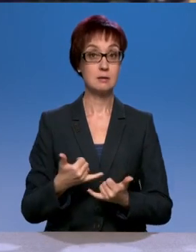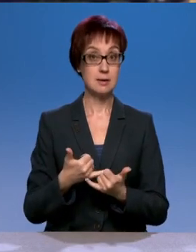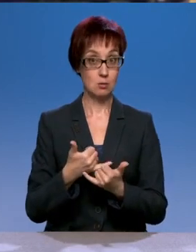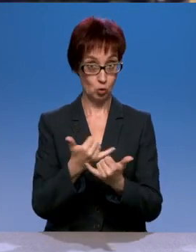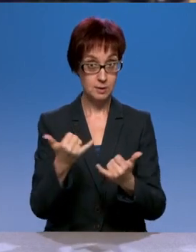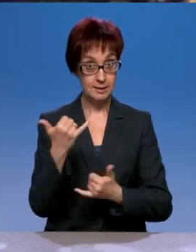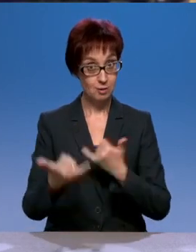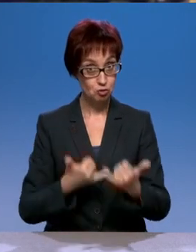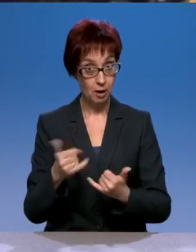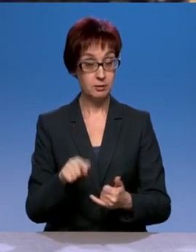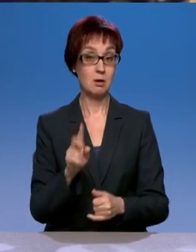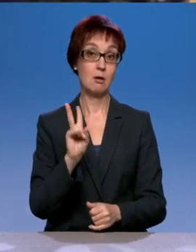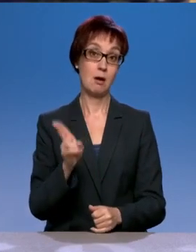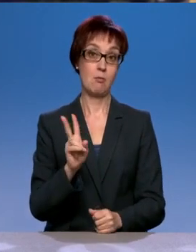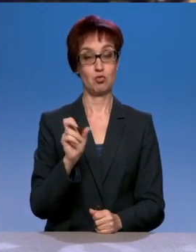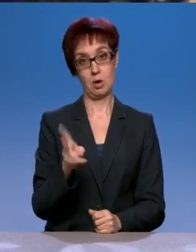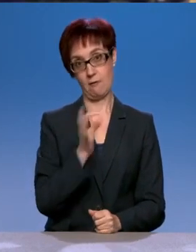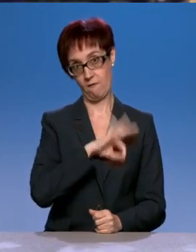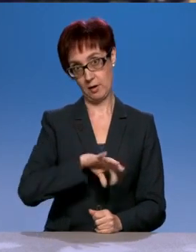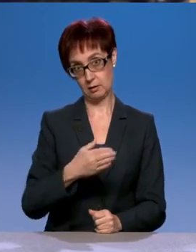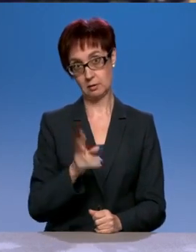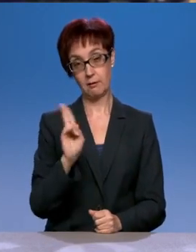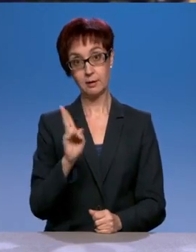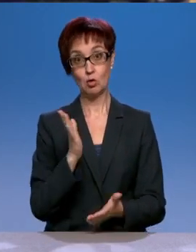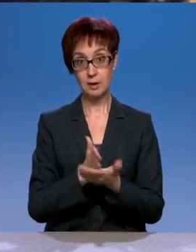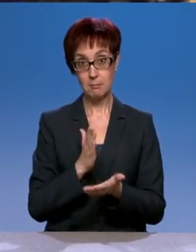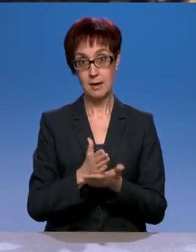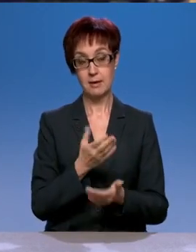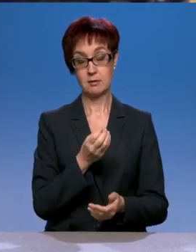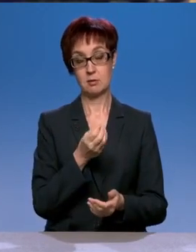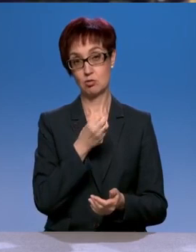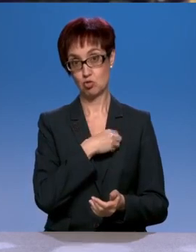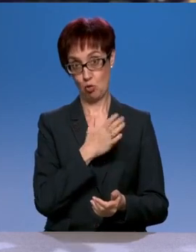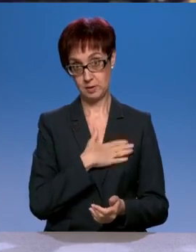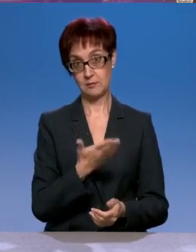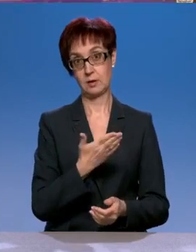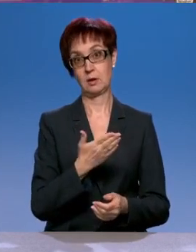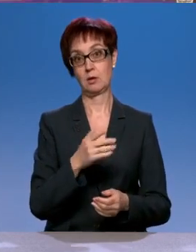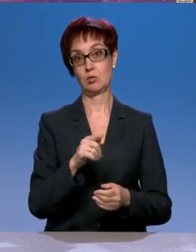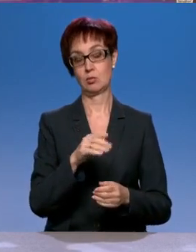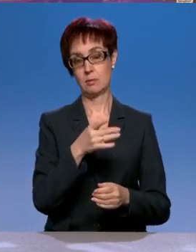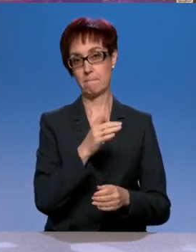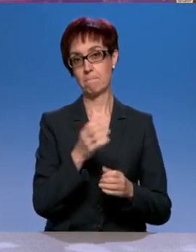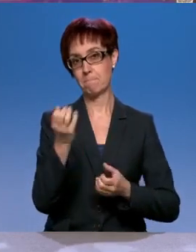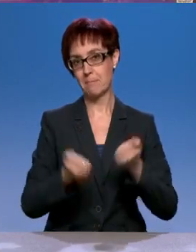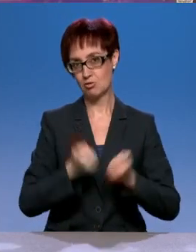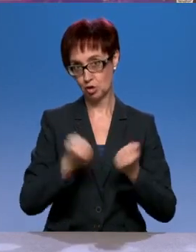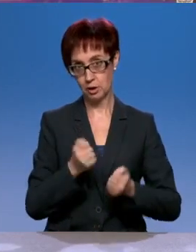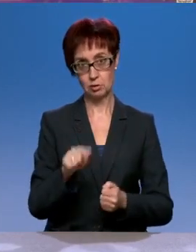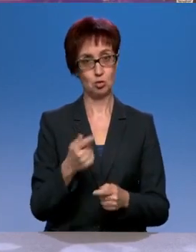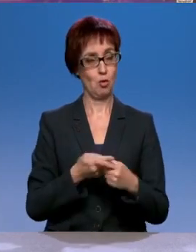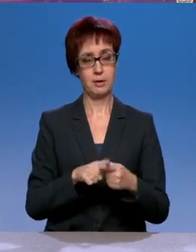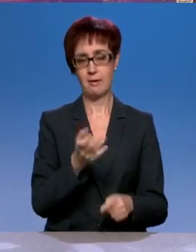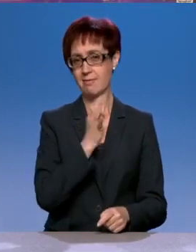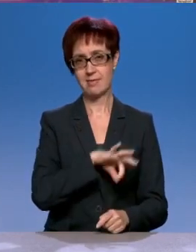огромный парк техники, хотя это накладно и сегодня бессмысленно. Просто гораздо проще нанять кого-то, кто имеет